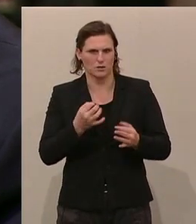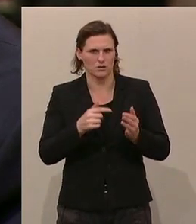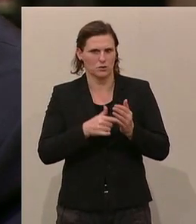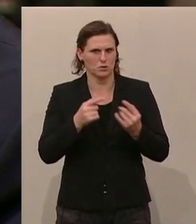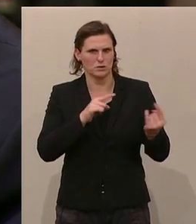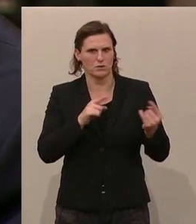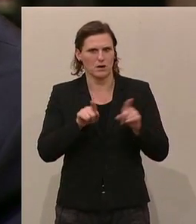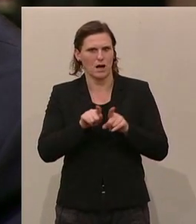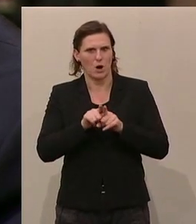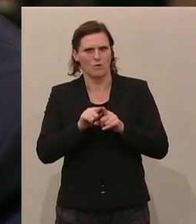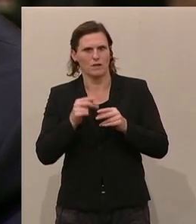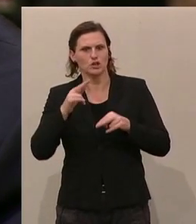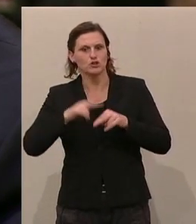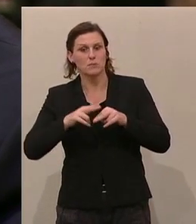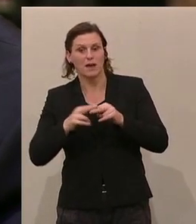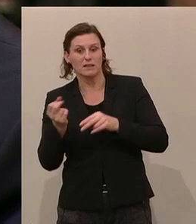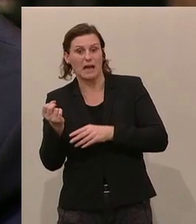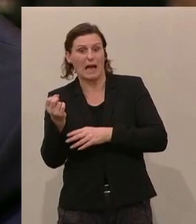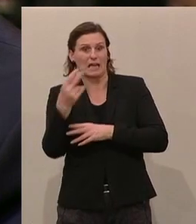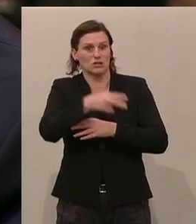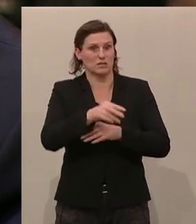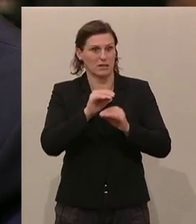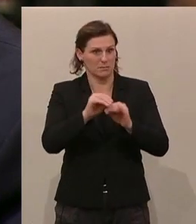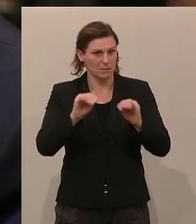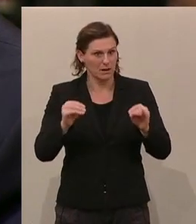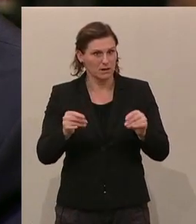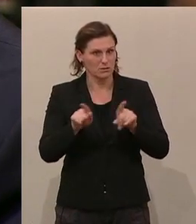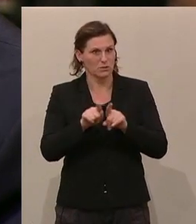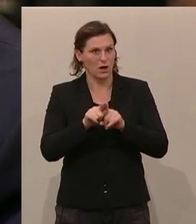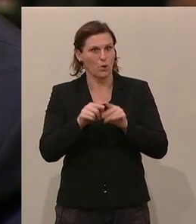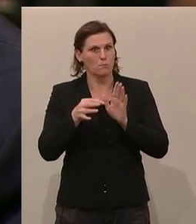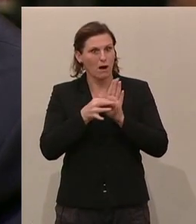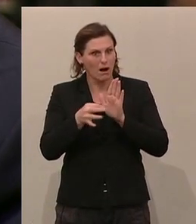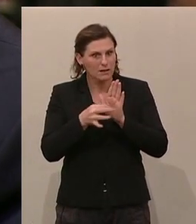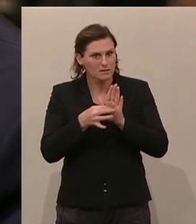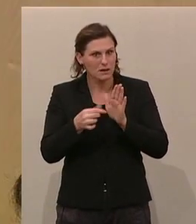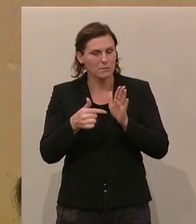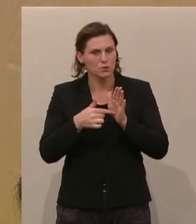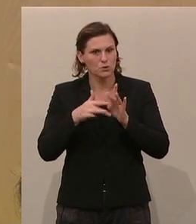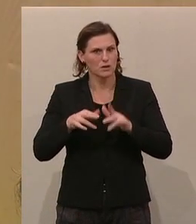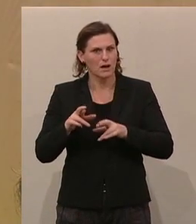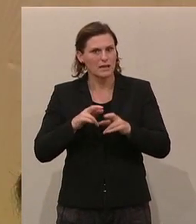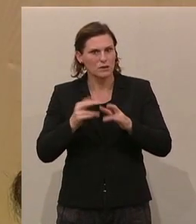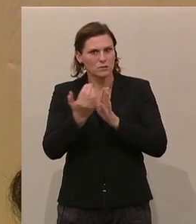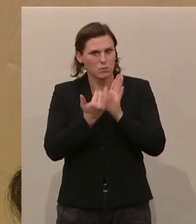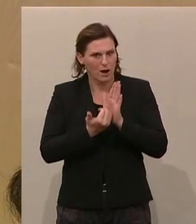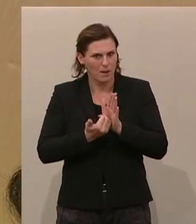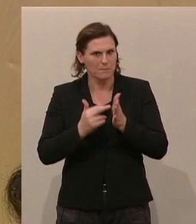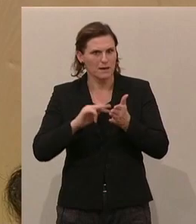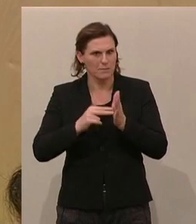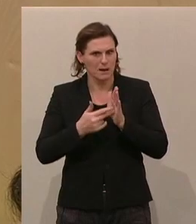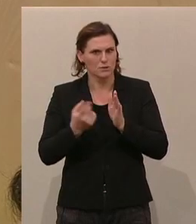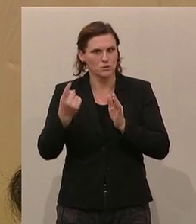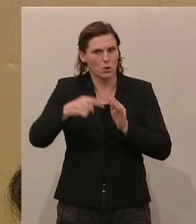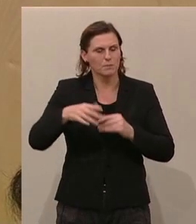Bereich Quereinstieg für Lehrer. Auch hier haben wir im Regierungsprogramm weitere Maßnahmen zumindest uns vorgenommen, weil wir